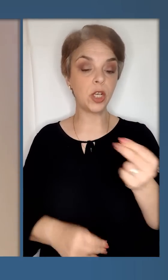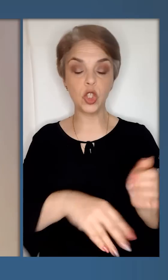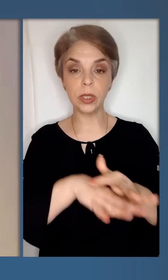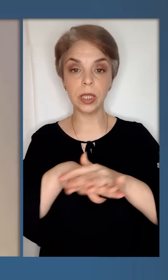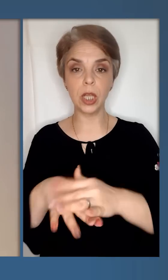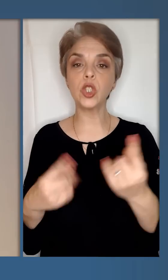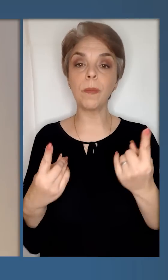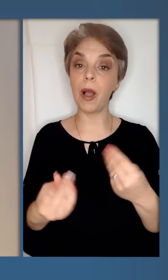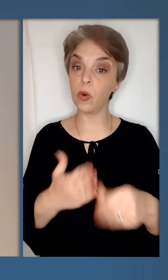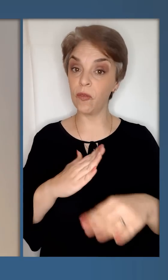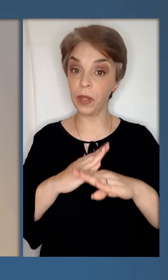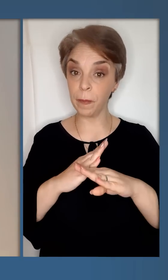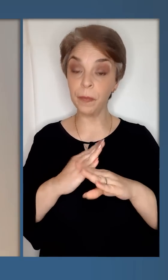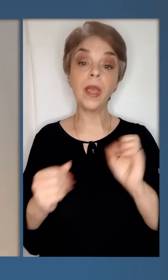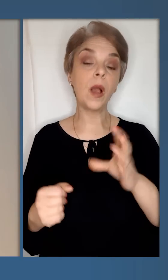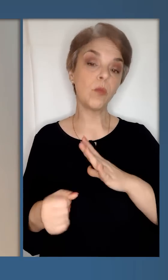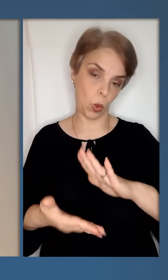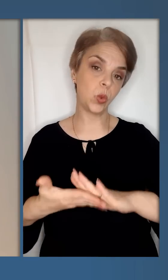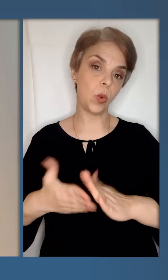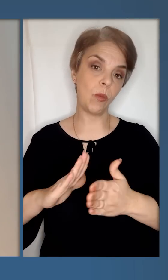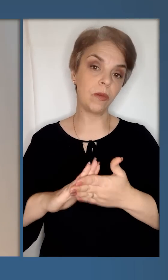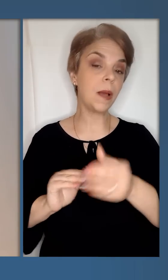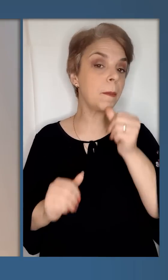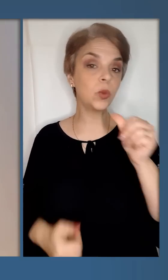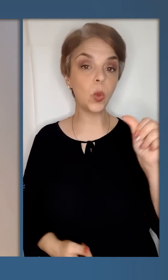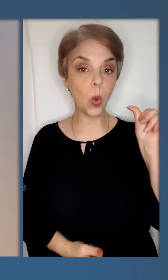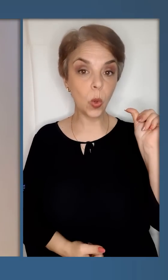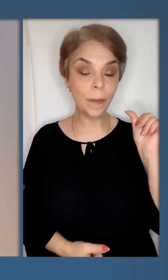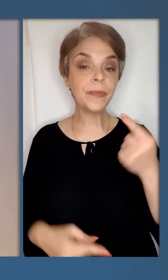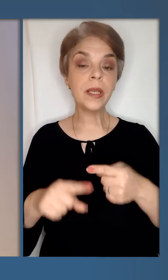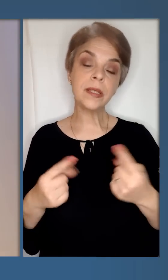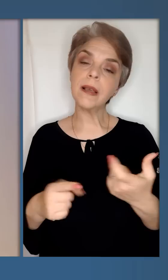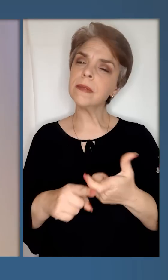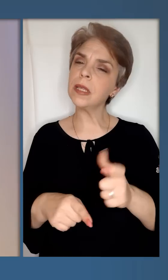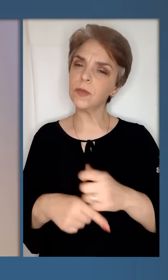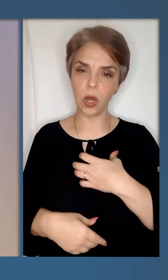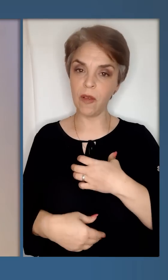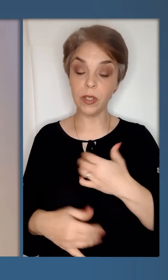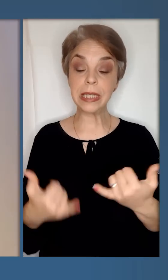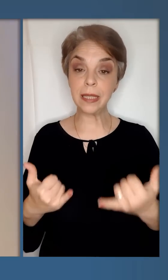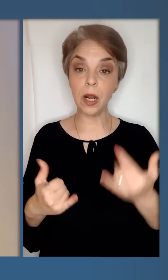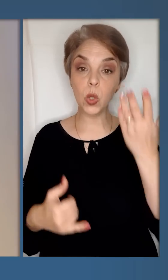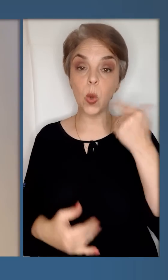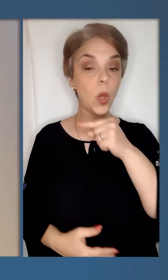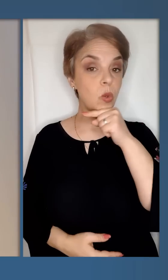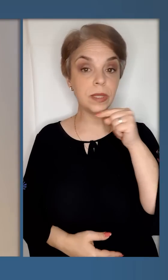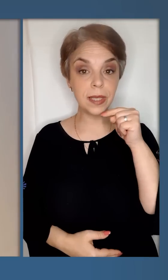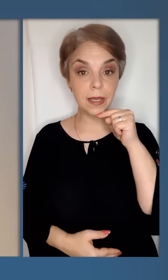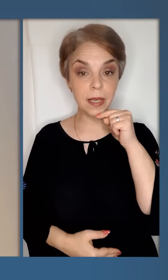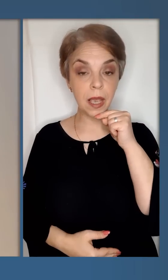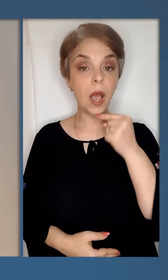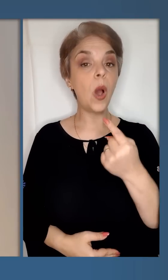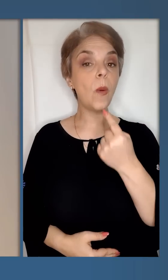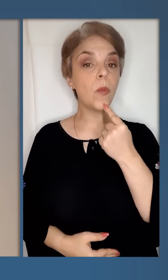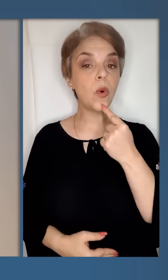очікуємо перший транш Макрофіна, як було домовлено минулого року. Це надзвичайно важливо саме зараз, коли